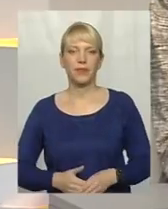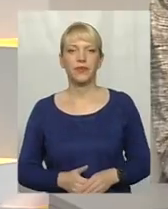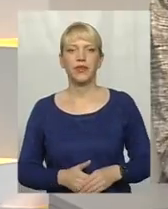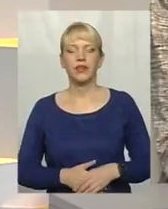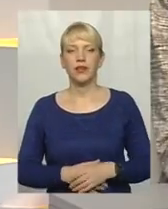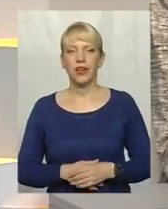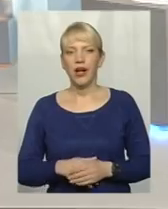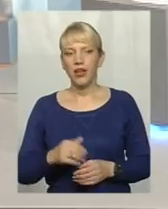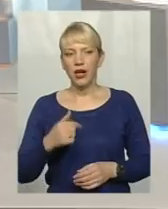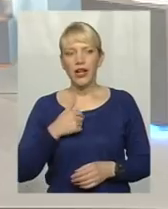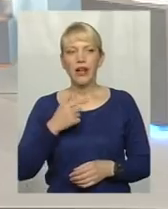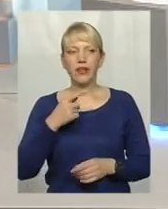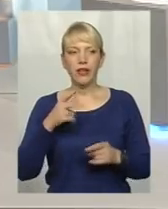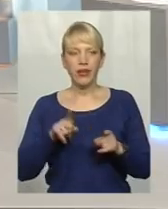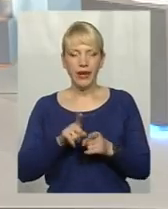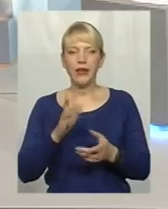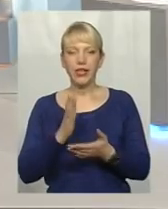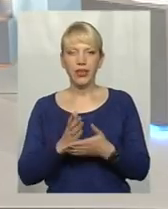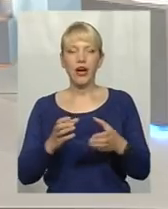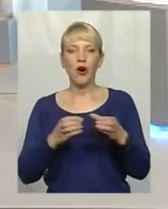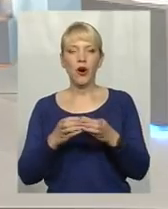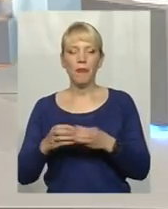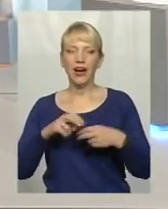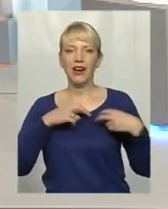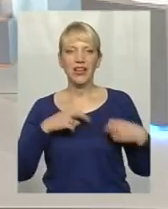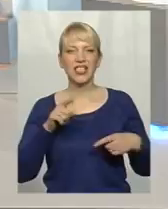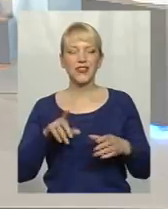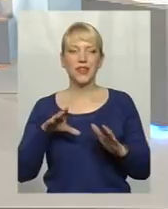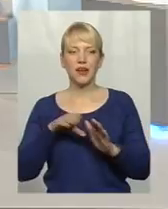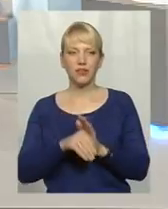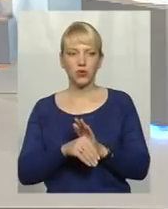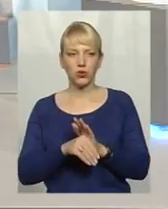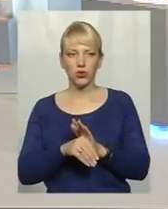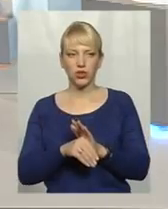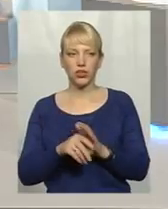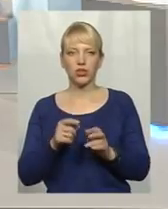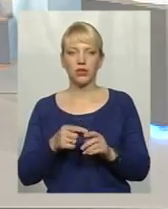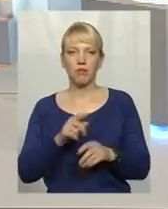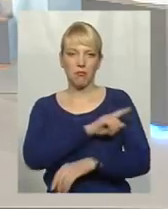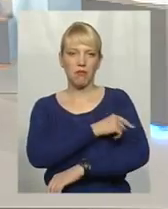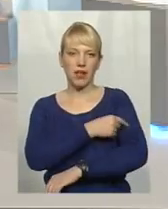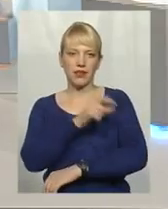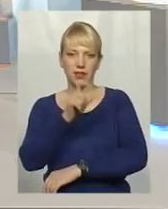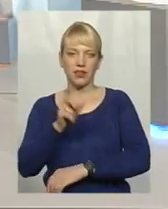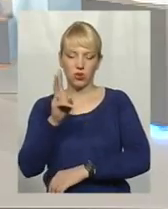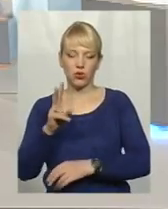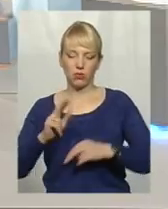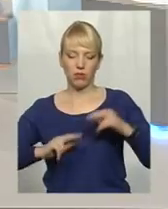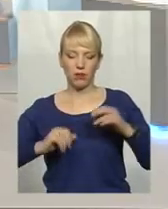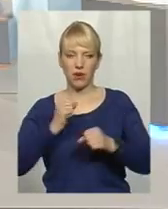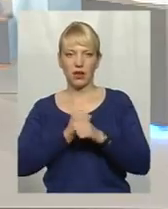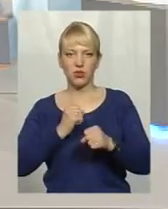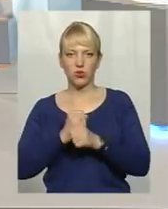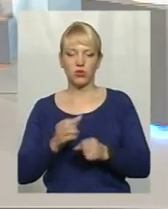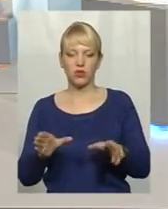Є, звичайно, так звані групи ризику, куди входять медпрацівники, які працюють, скажімо так, з хворими